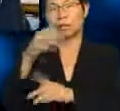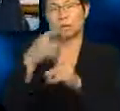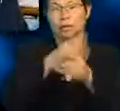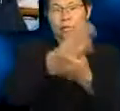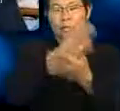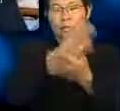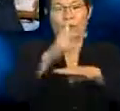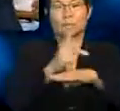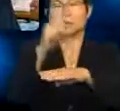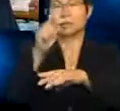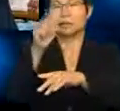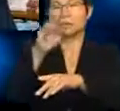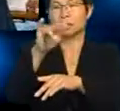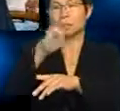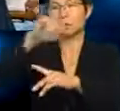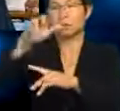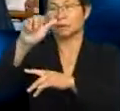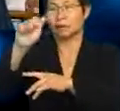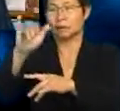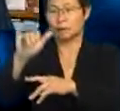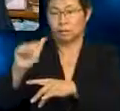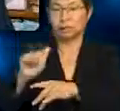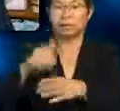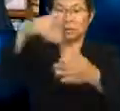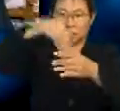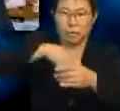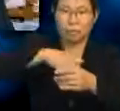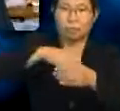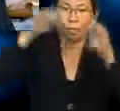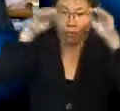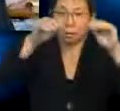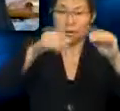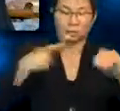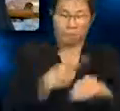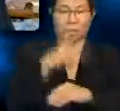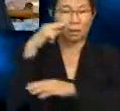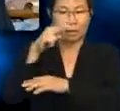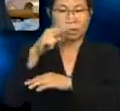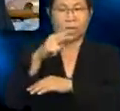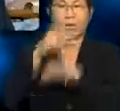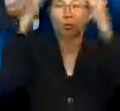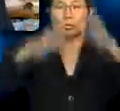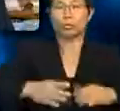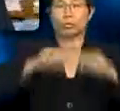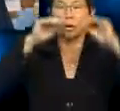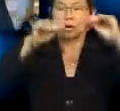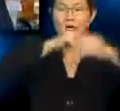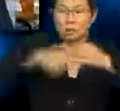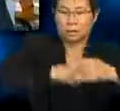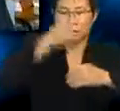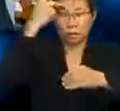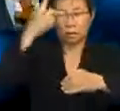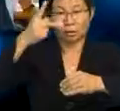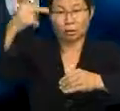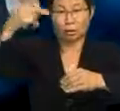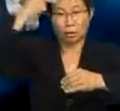Dalam pelajaran tadi Dapat kita perhatikan bahawa Guru menyampaikan pelajaran tentang konsep